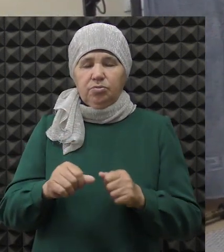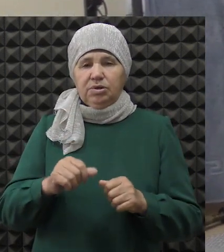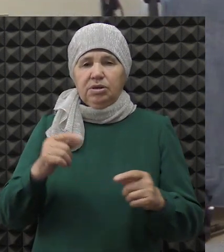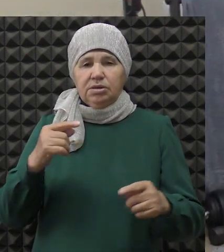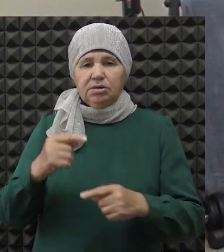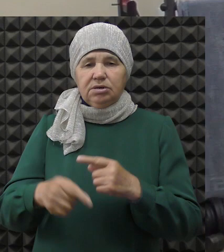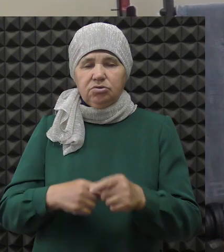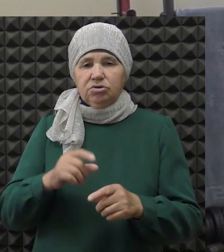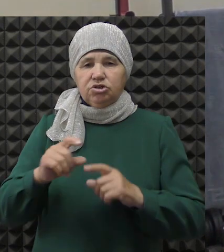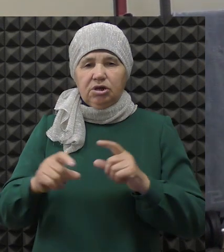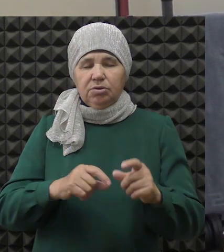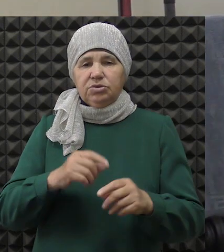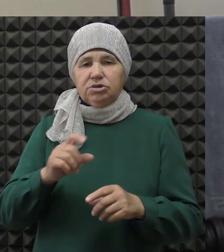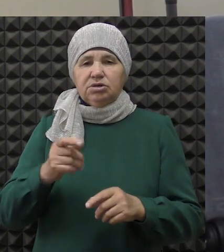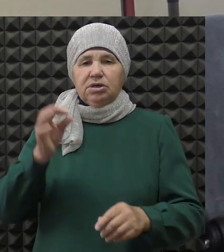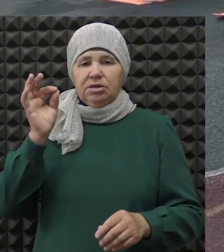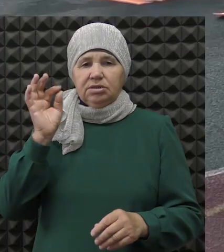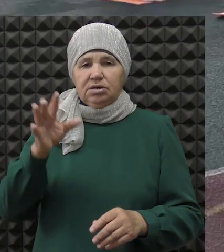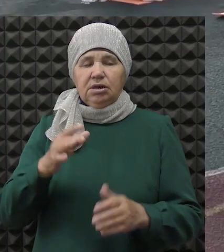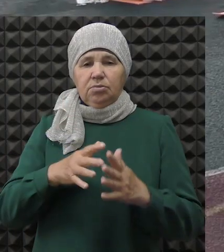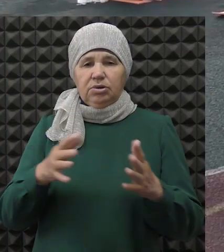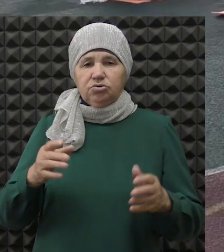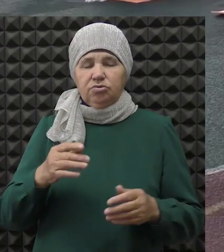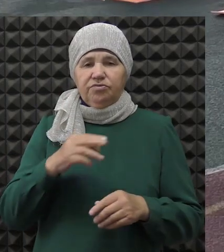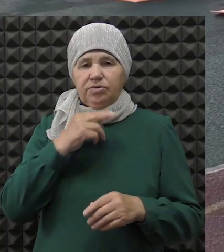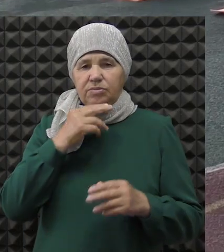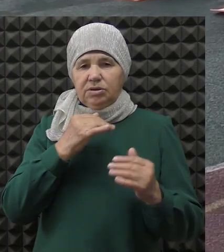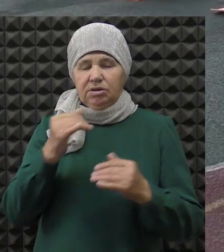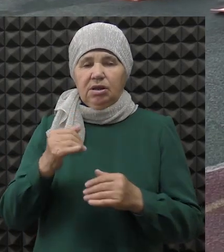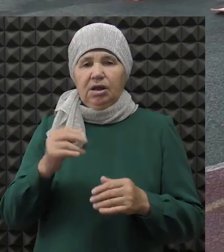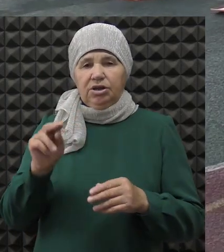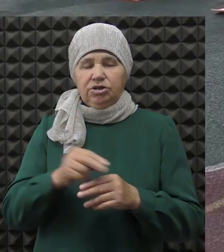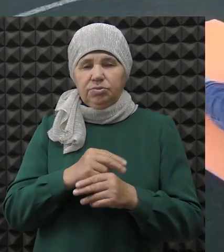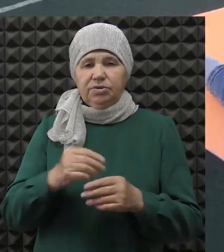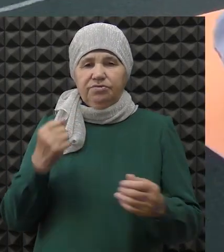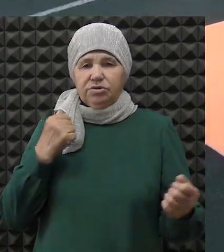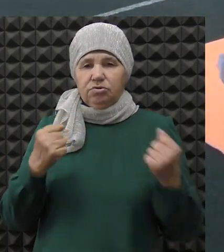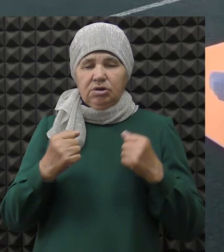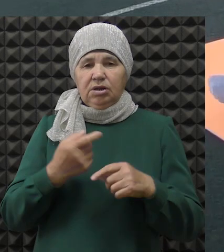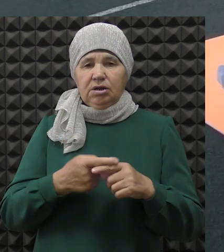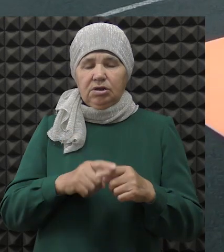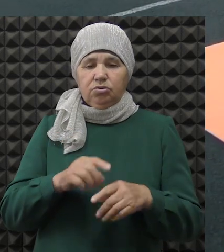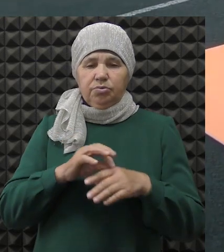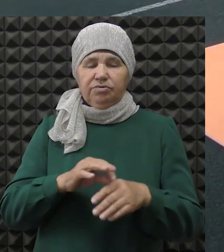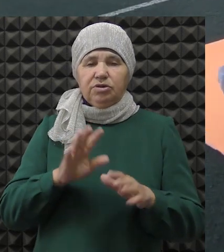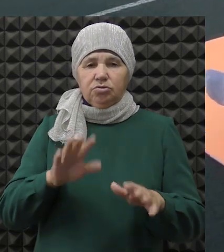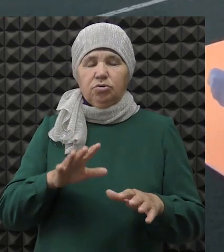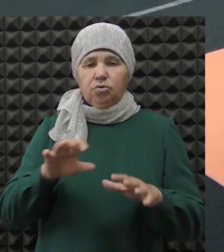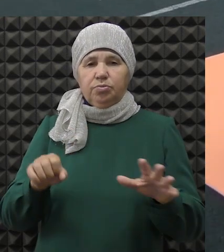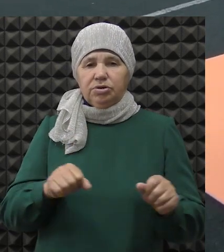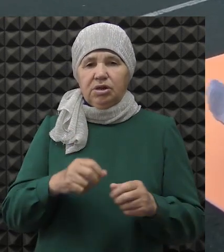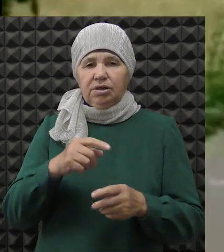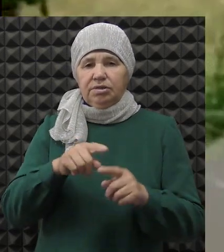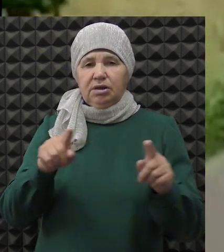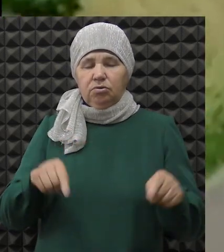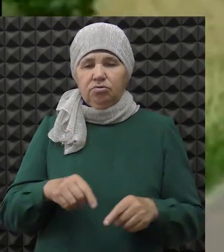традиционных состязаний в шашке, шахматы и дартс, большое внимание занятиям лечебной физкультурой, которая проводилась не только в упражнениях на